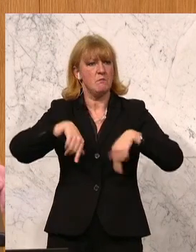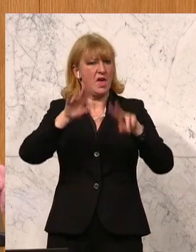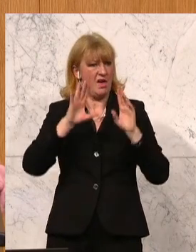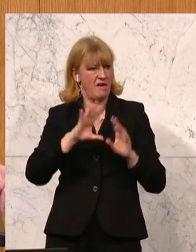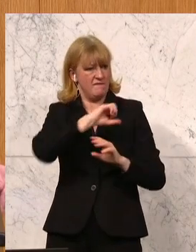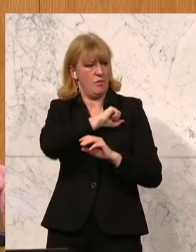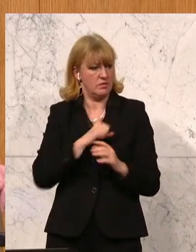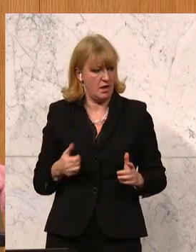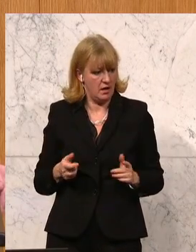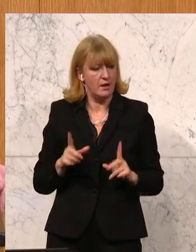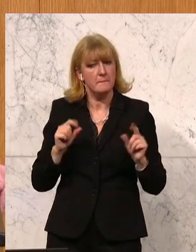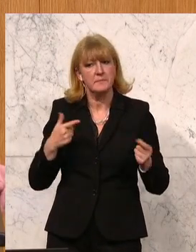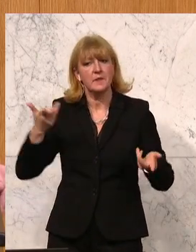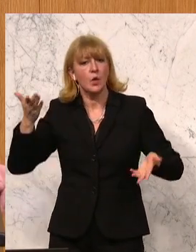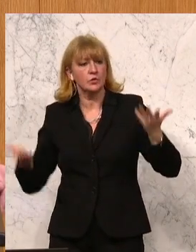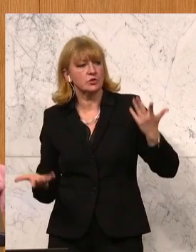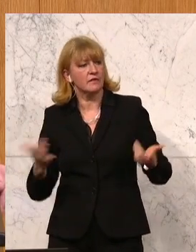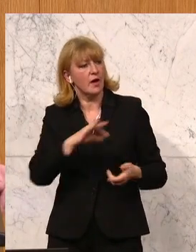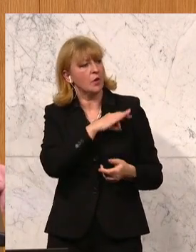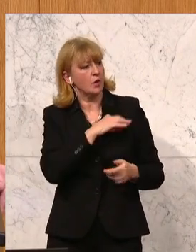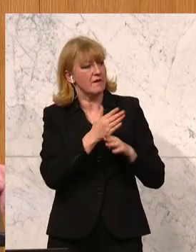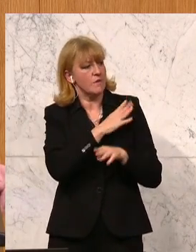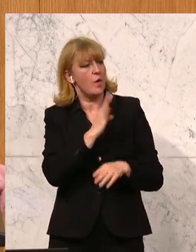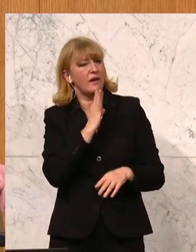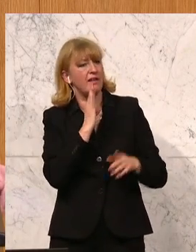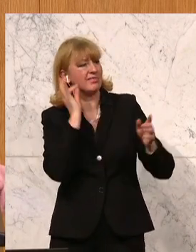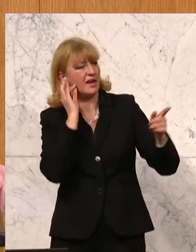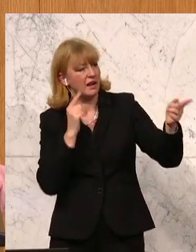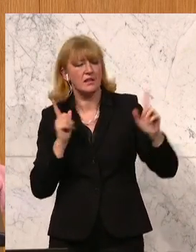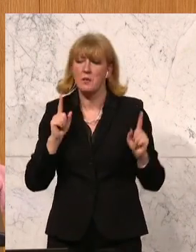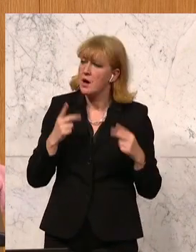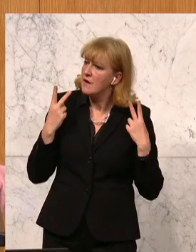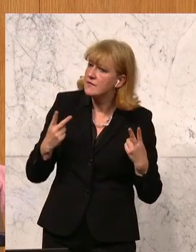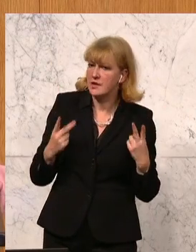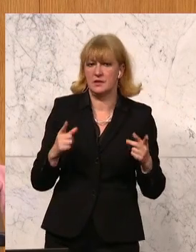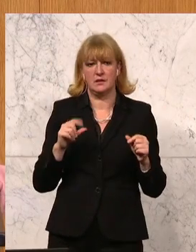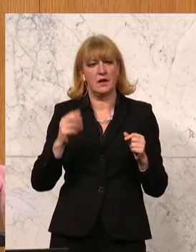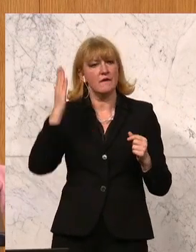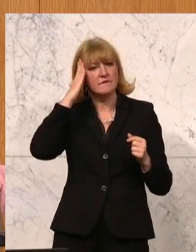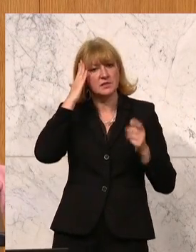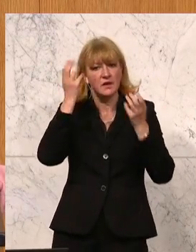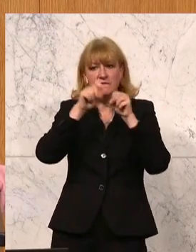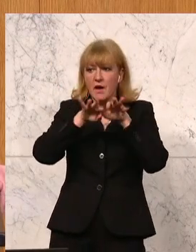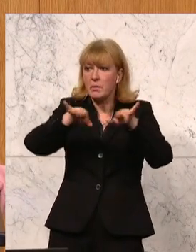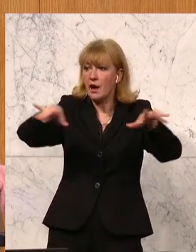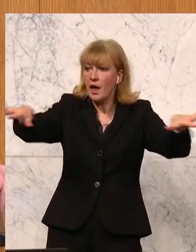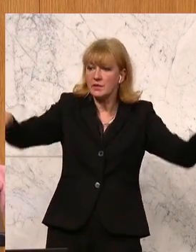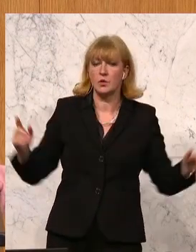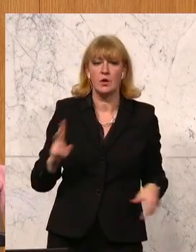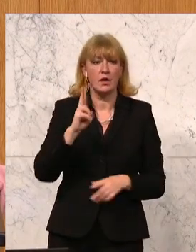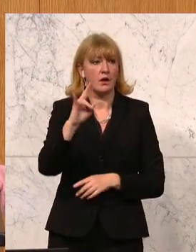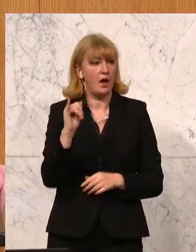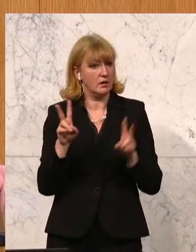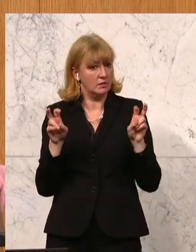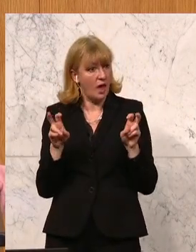das, wo wir uns jetzt unterscheiden, mit der Kollegin, der Vorrednerin, natürlich geht es auch um Wissensverbreiterung. Das KI-Thema